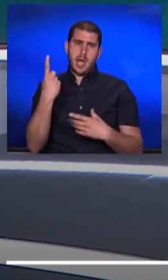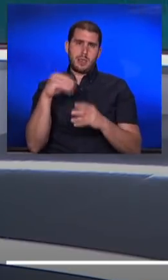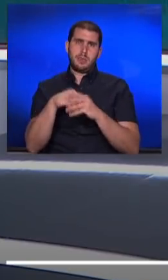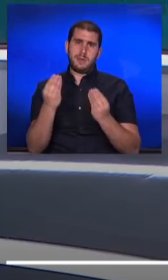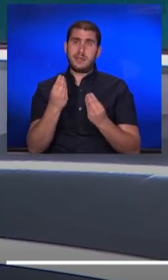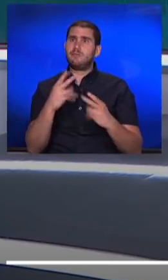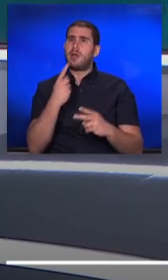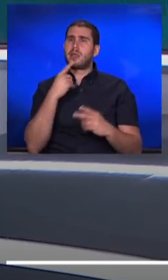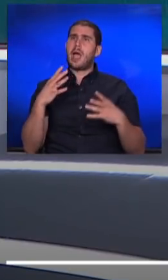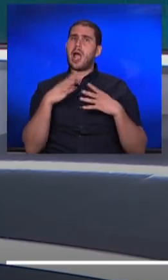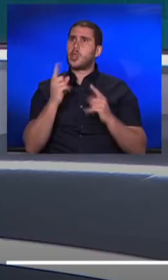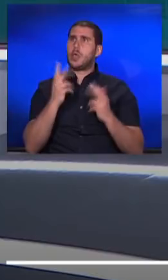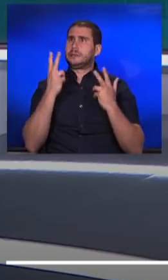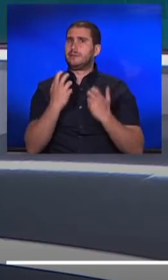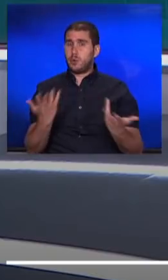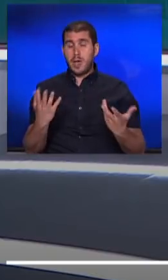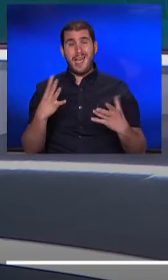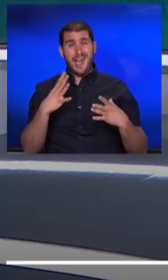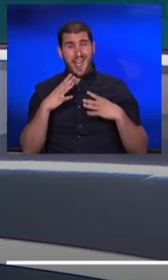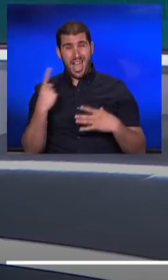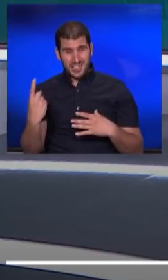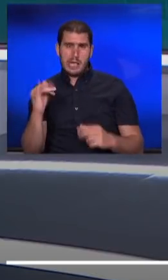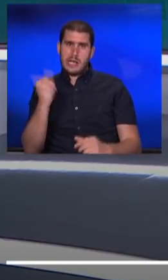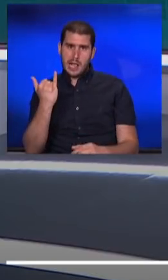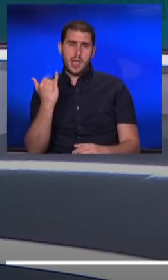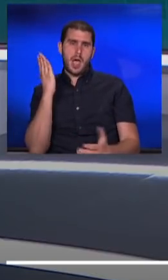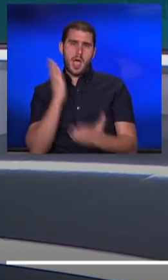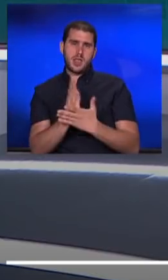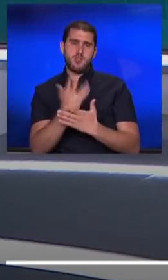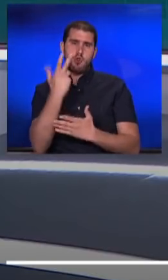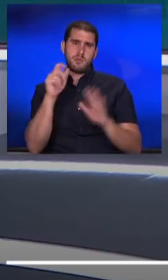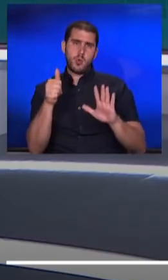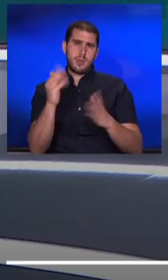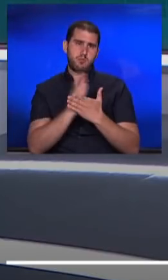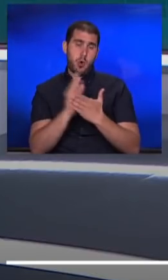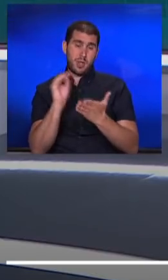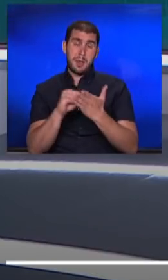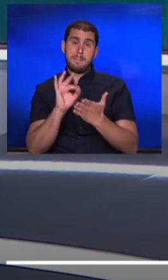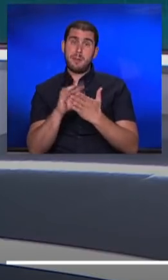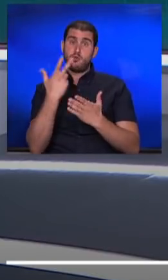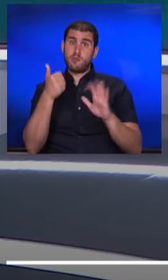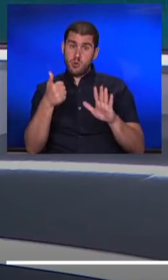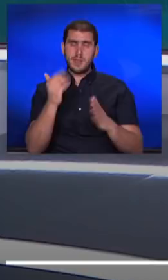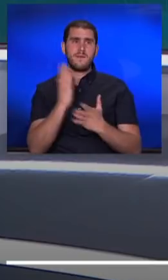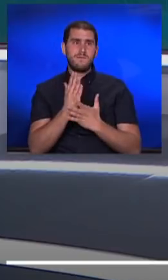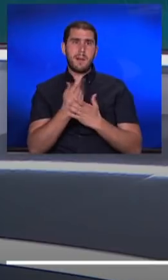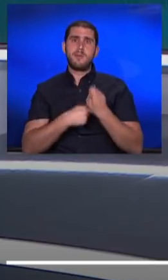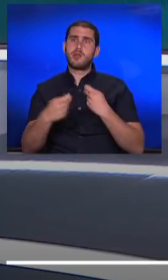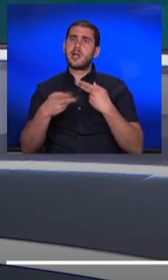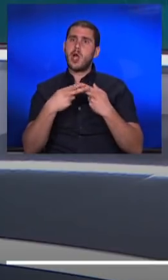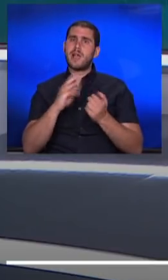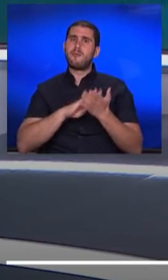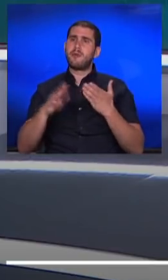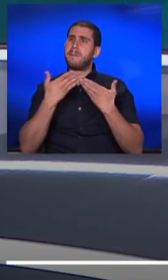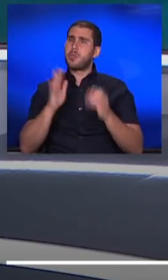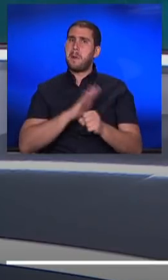שהאחלת הוא לא צפוי. בסופו של דבר, האחלת כן נקבע עד ה-30 ביוני. כשנגיע ל-30 ביוני המשק כבר פתוח קרוב לארבעה חודשים באופן כמעט